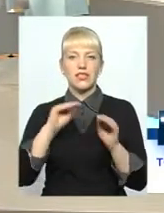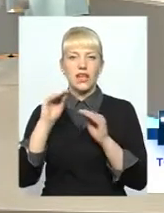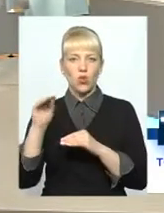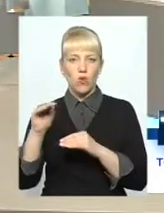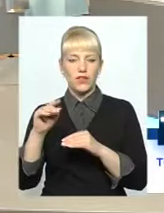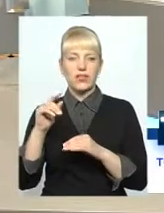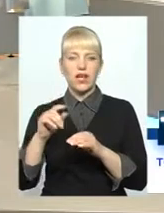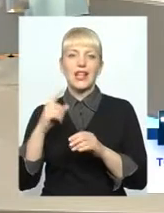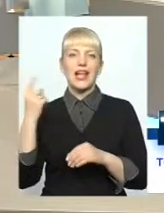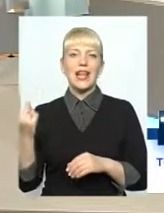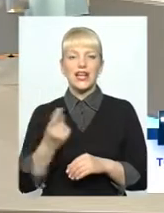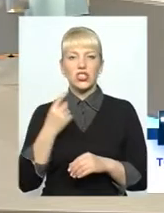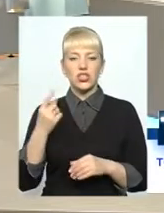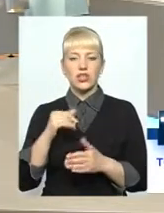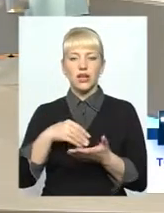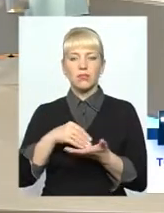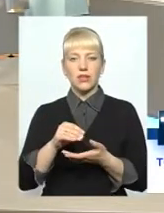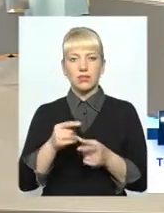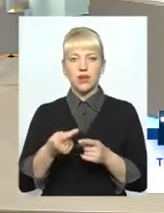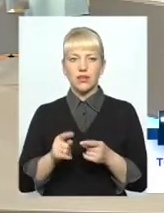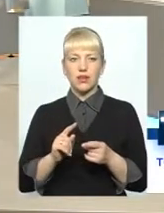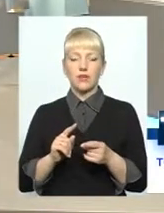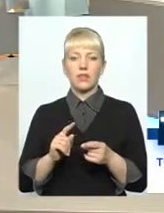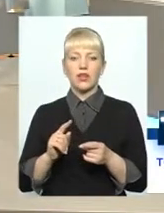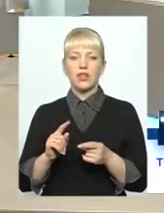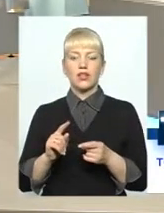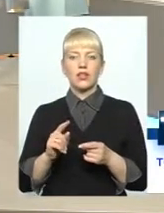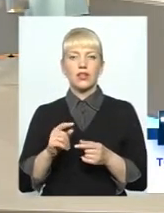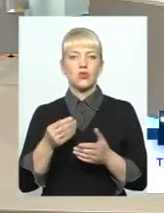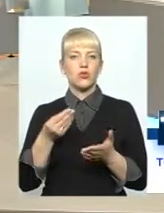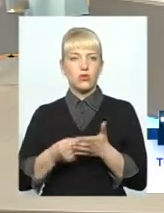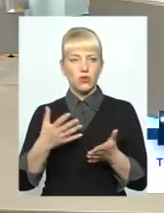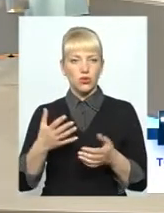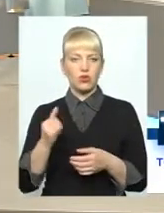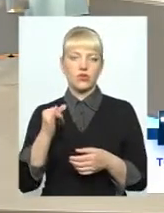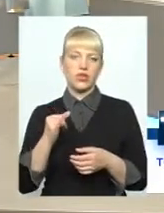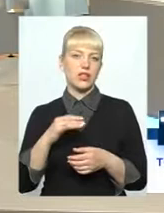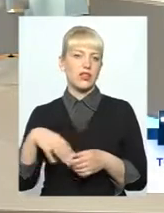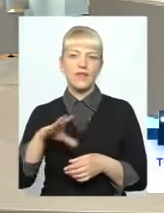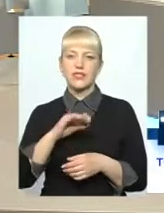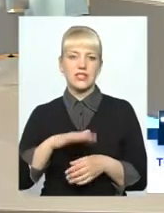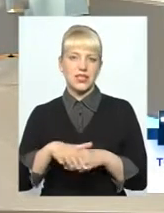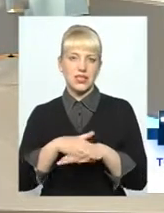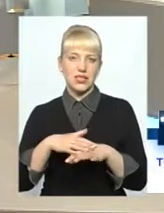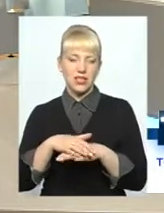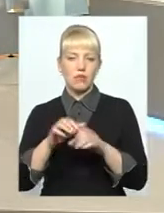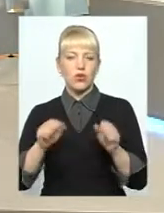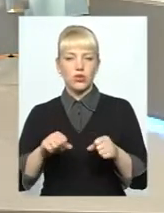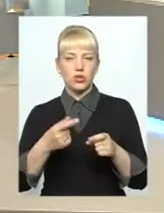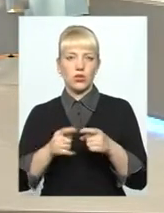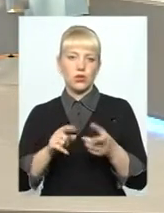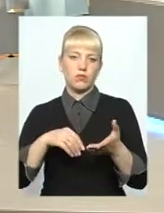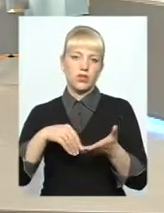і його придбання дуже дають по карману. І якби не все населення спробувало його